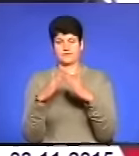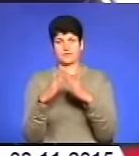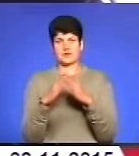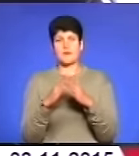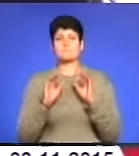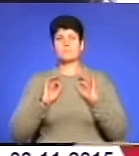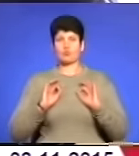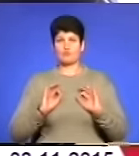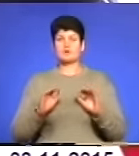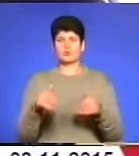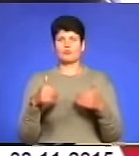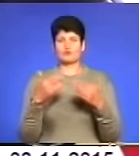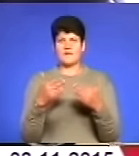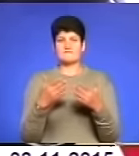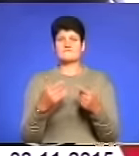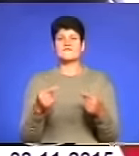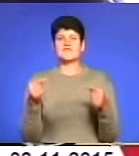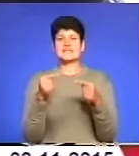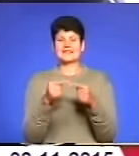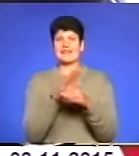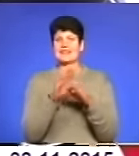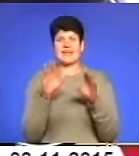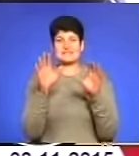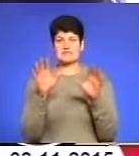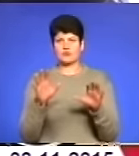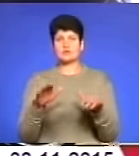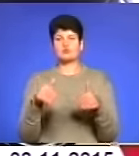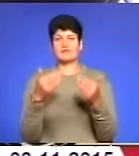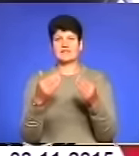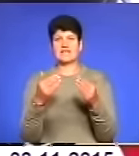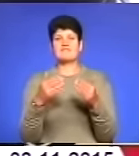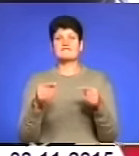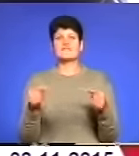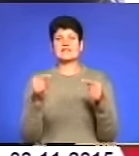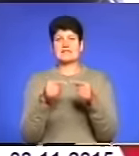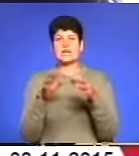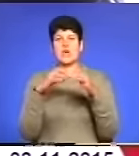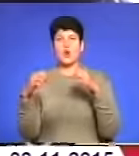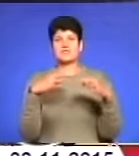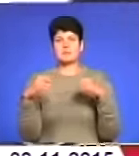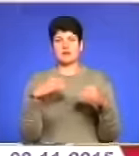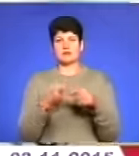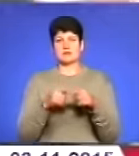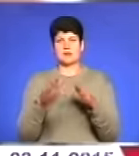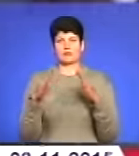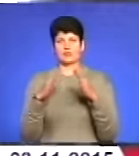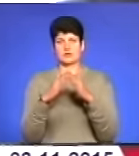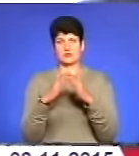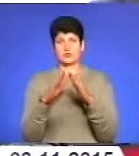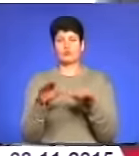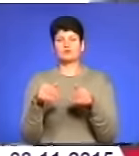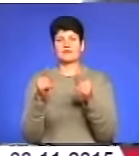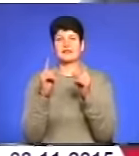подавала просто визнати незаконним, чи прокуратура подавала визнати незаконним і розібрати цей будинок? Ми подавали тільки